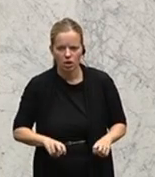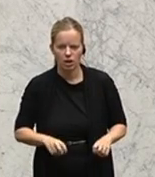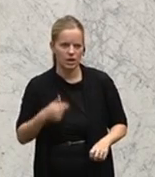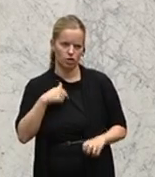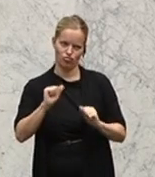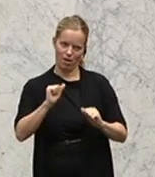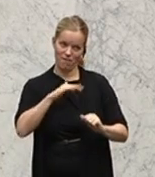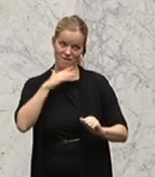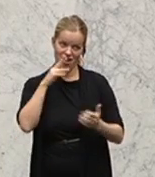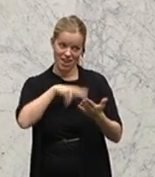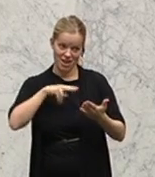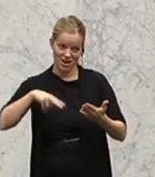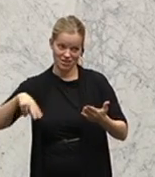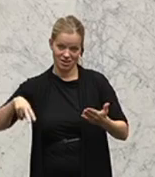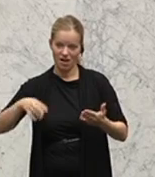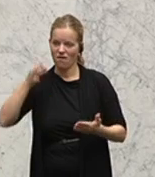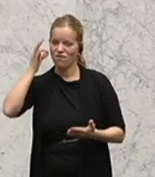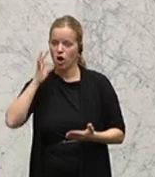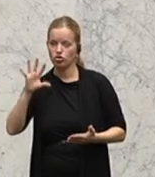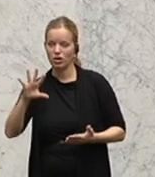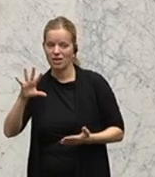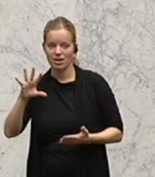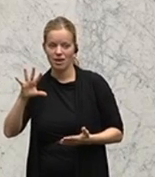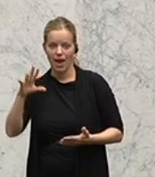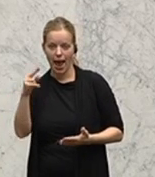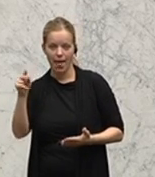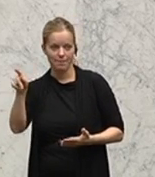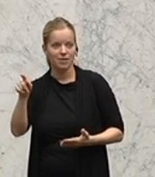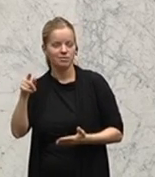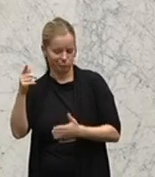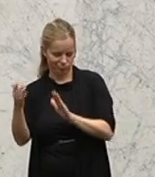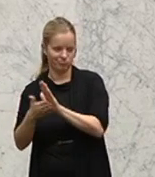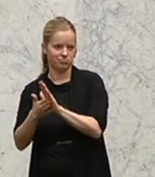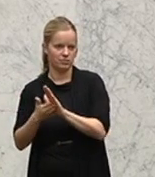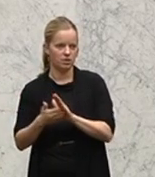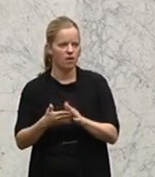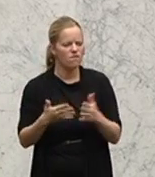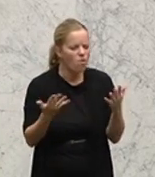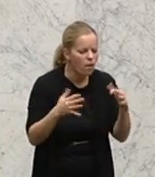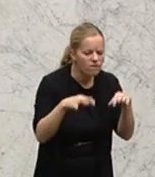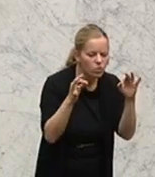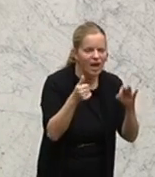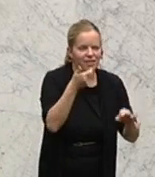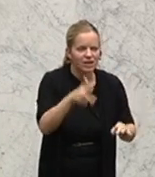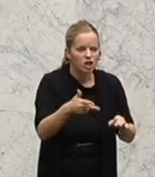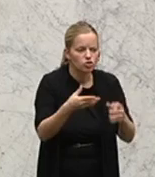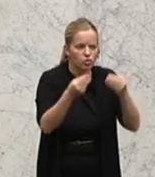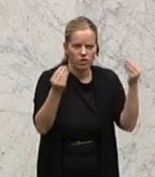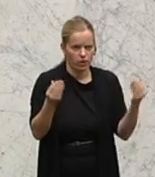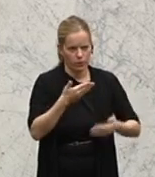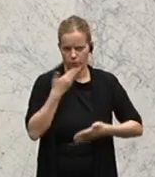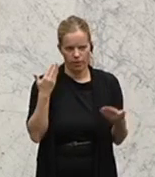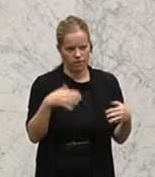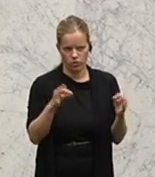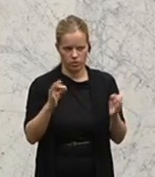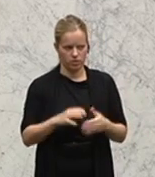Zeugin. Ich habe diese Literaturstelle nicht gefunden, dass ein Drittel zu viel ist. Was sehr wohl aber richtig ist, aus meiner Sicht,